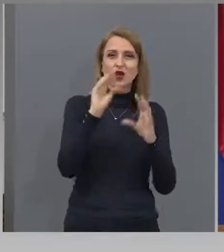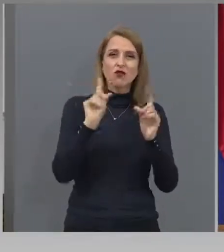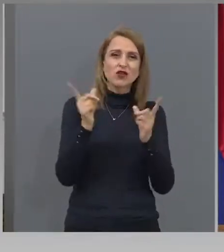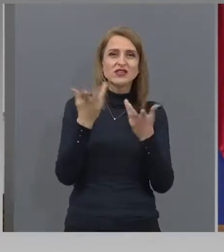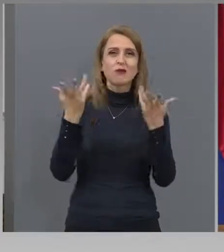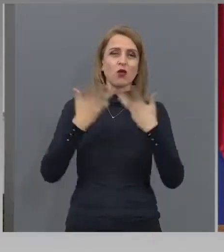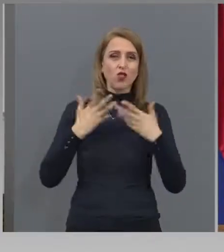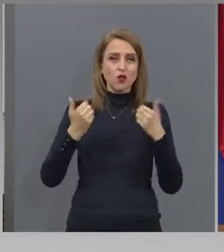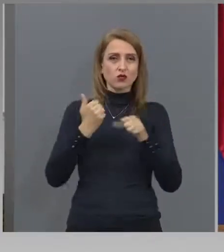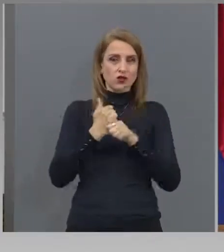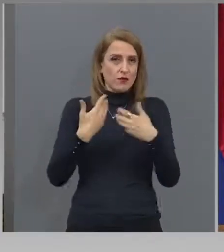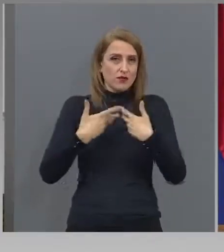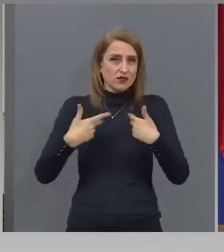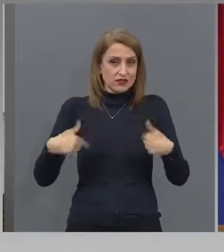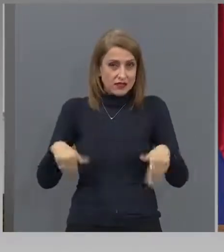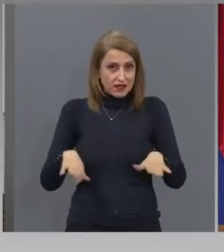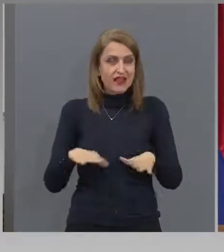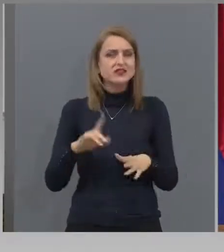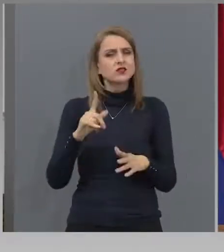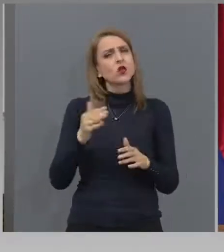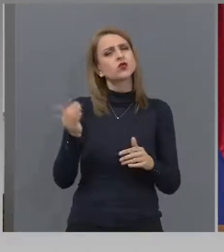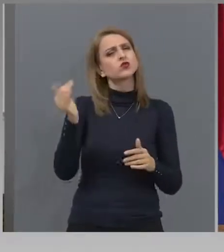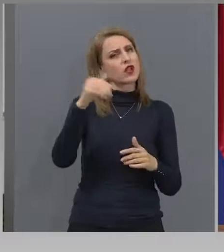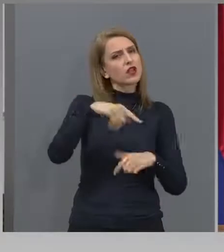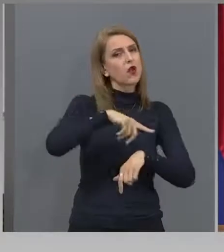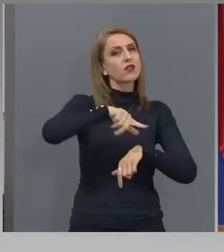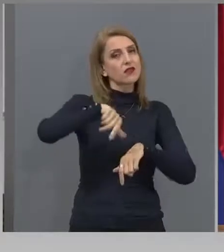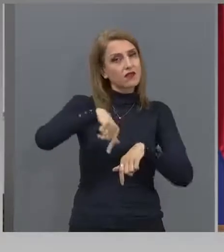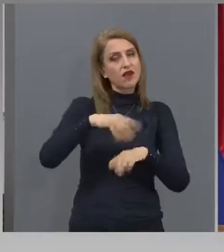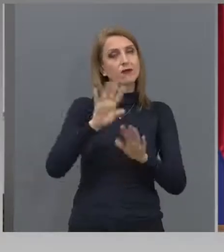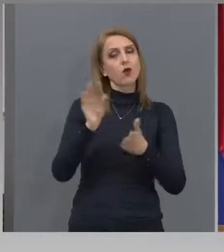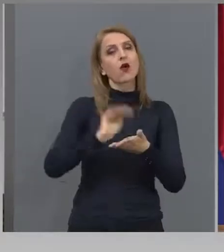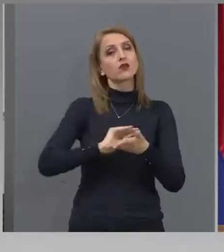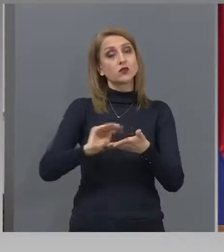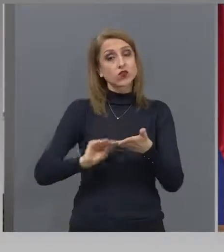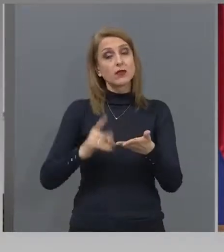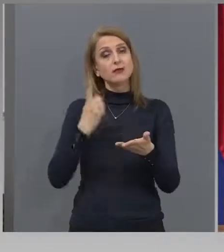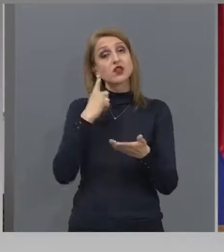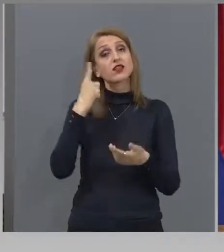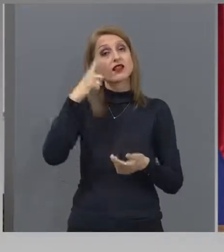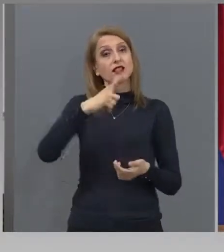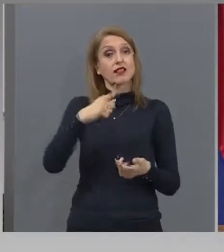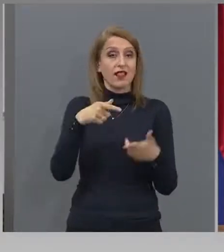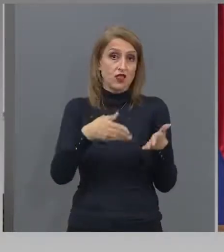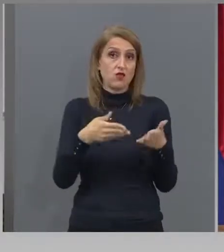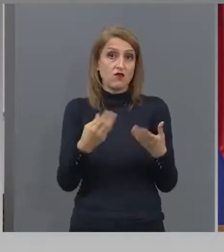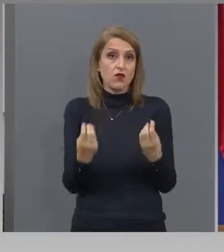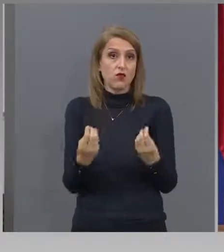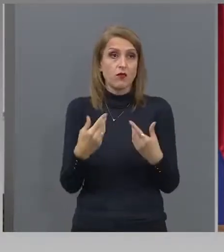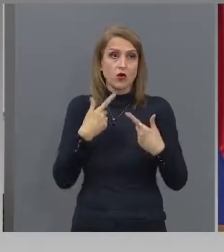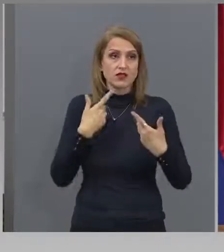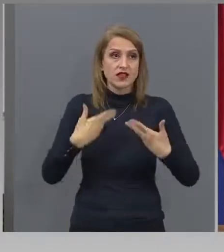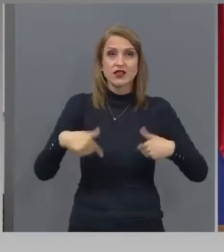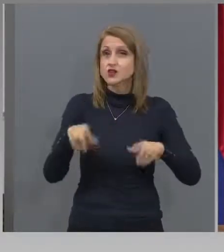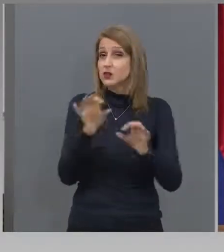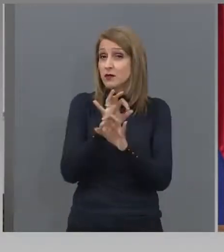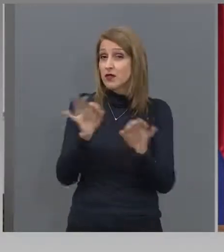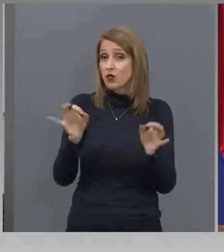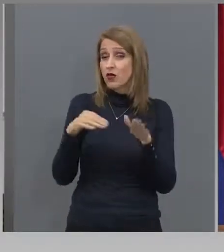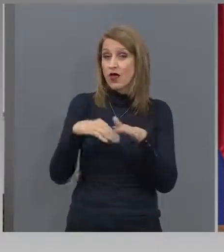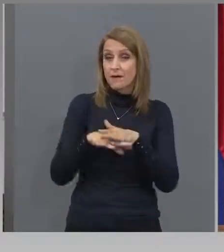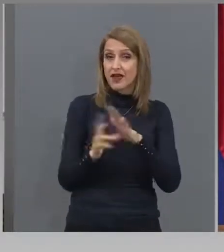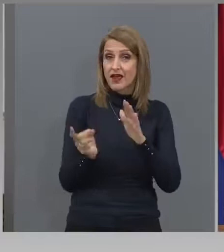За нас съм сигурен, че ще дойдат хора, които ще го напишат един ден. Господин премьер, един въпрос от Вестих Марица, ако